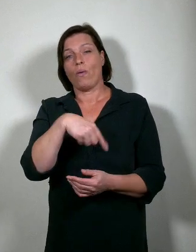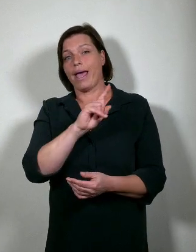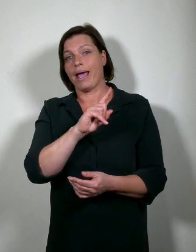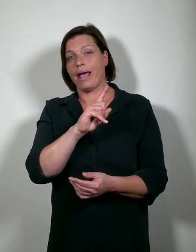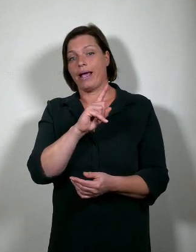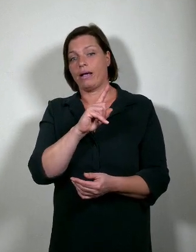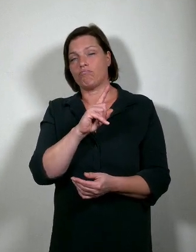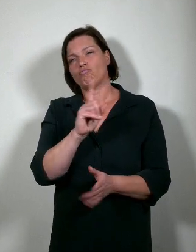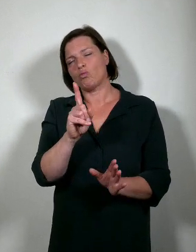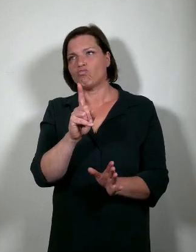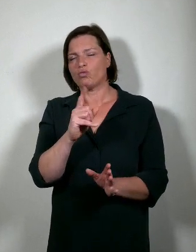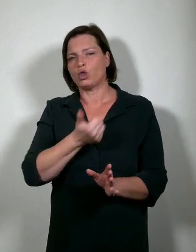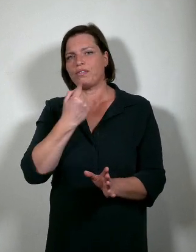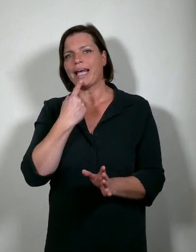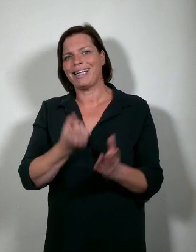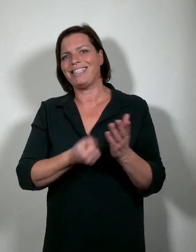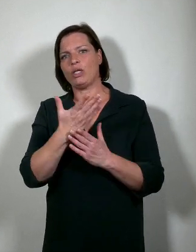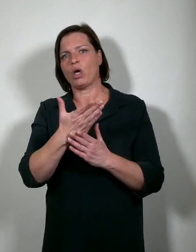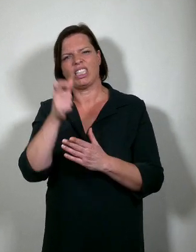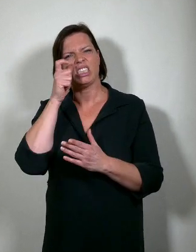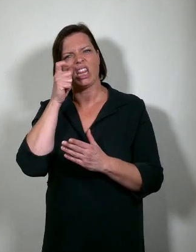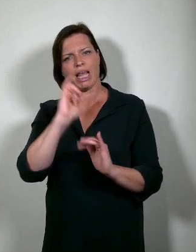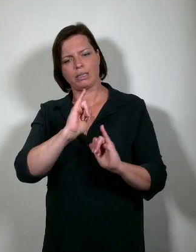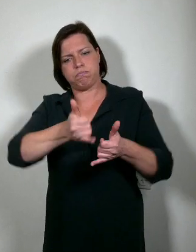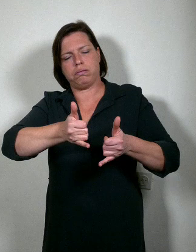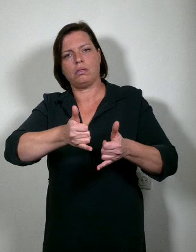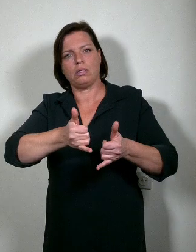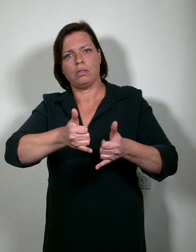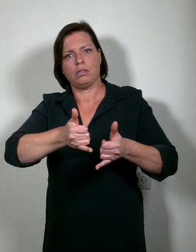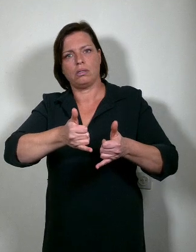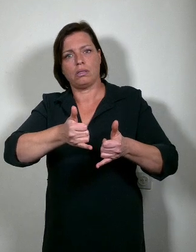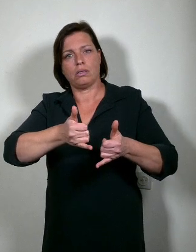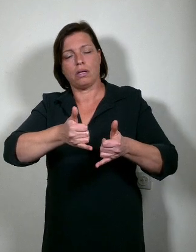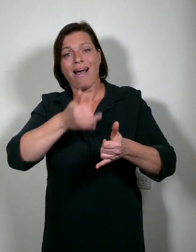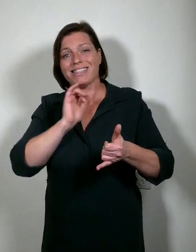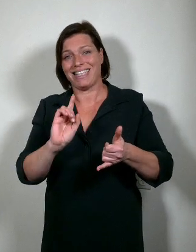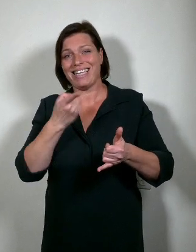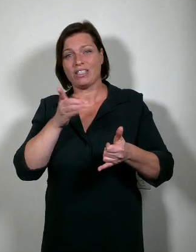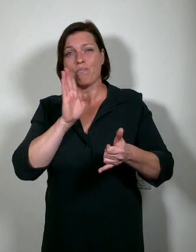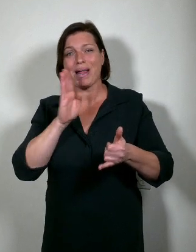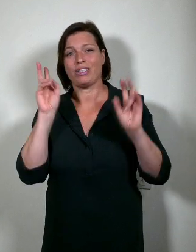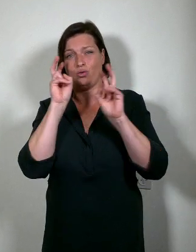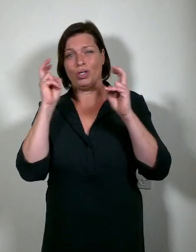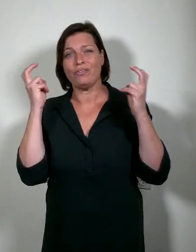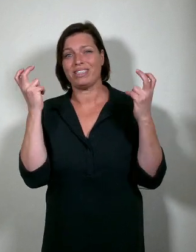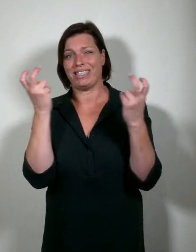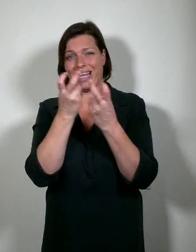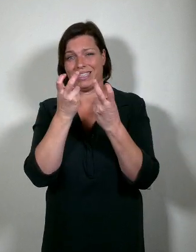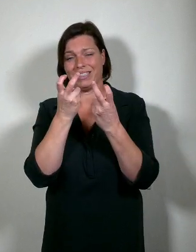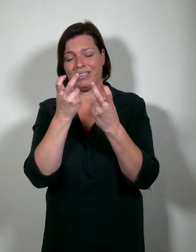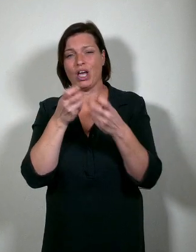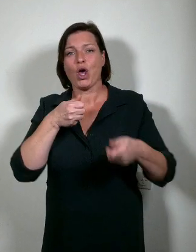ik durf wel zeggen, nieuwe standaard neergezet. Omdat wij als eerste Belgische universiteit een